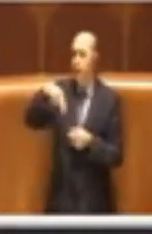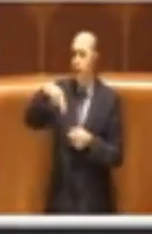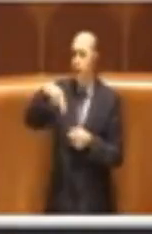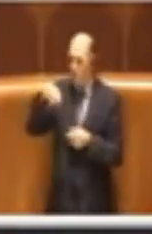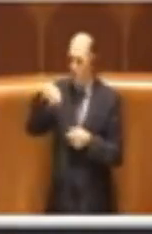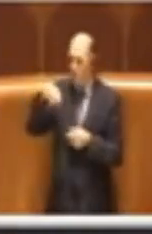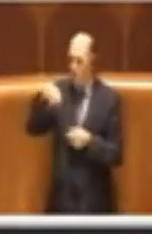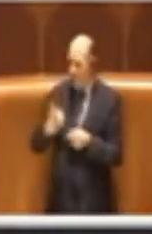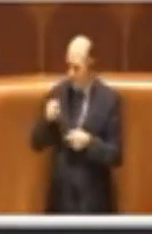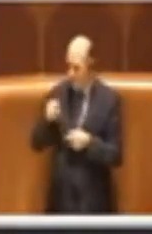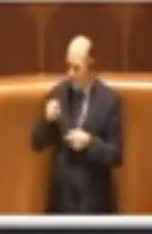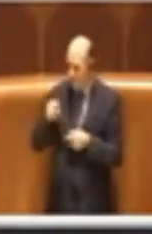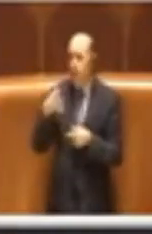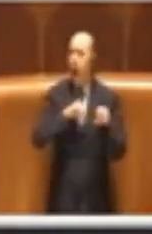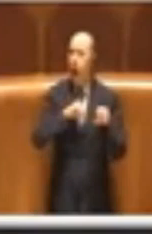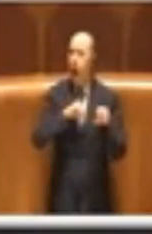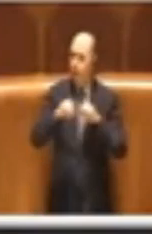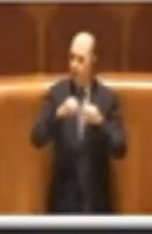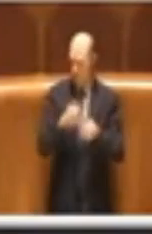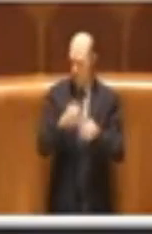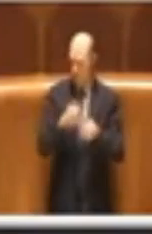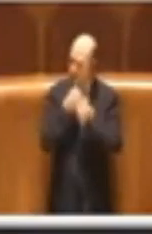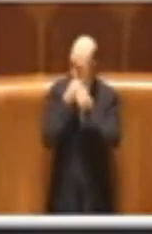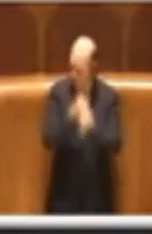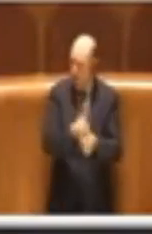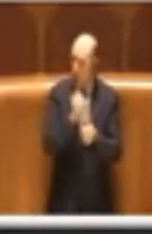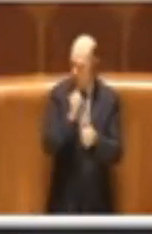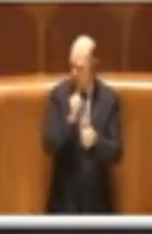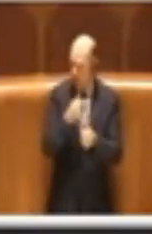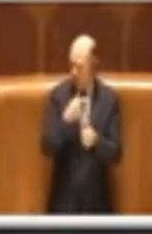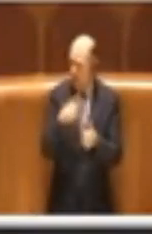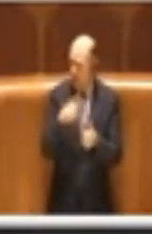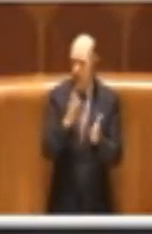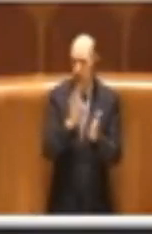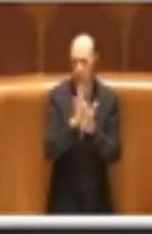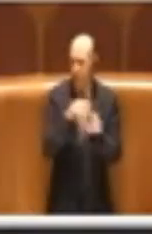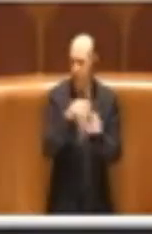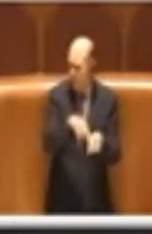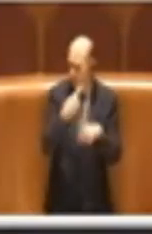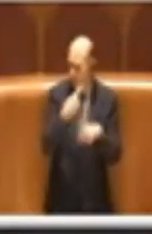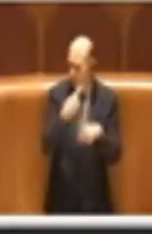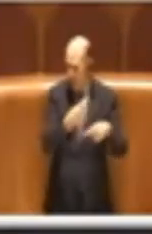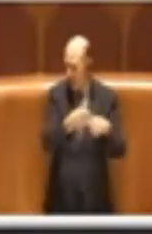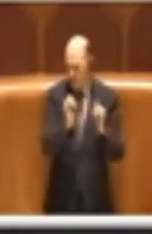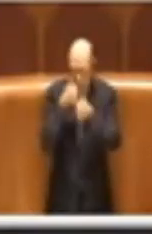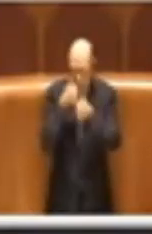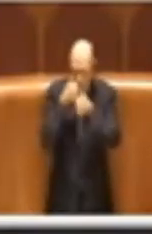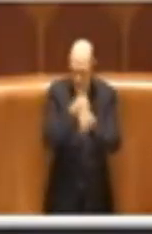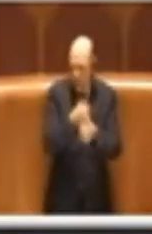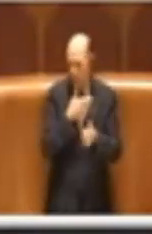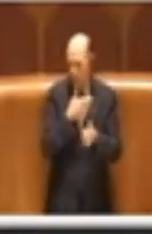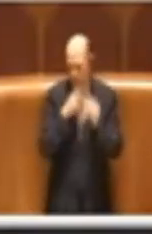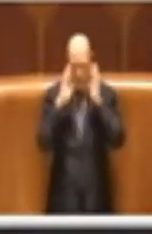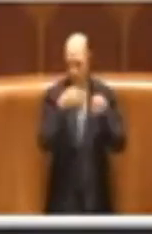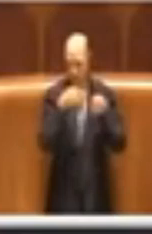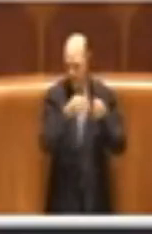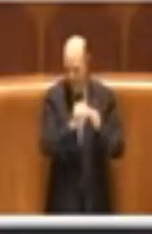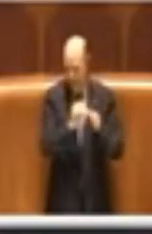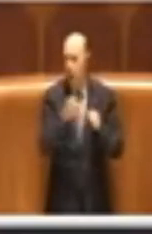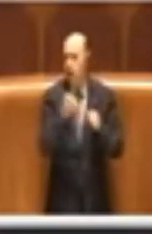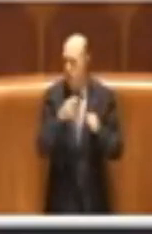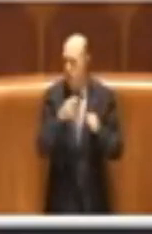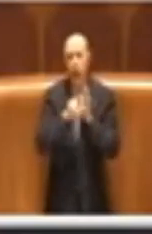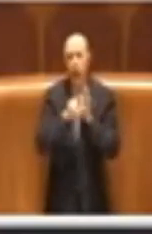questa amministrazione non solo sta seguendo la questione che ha portato all'attenzione dell'Assemblea, ma la sta